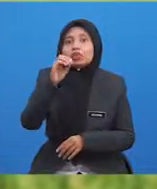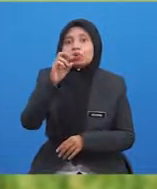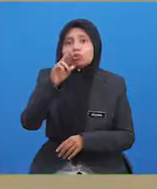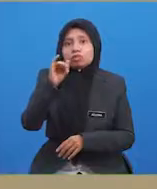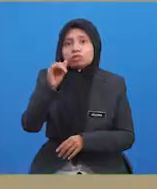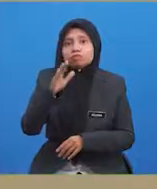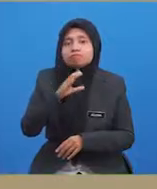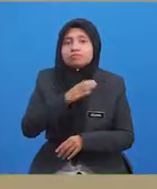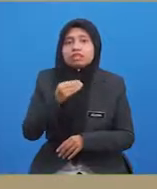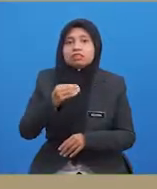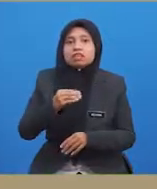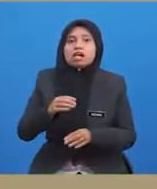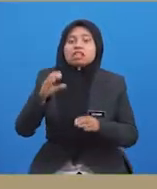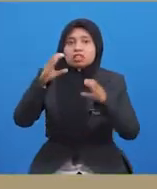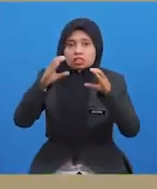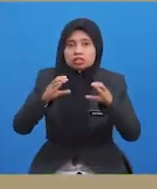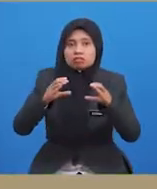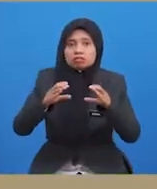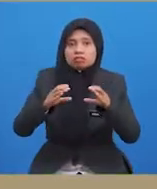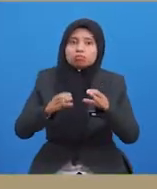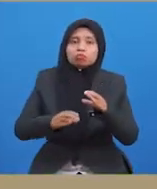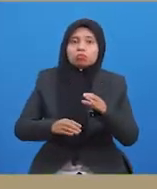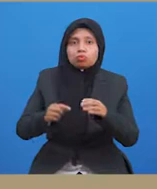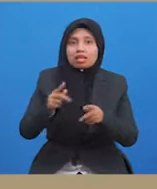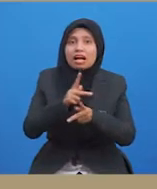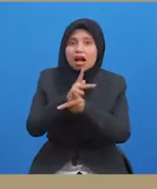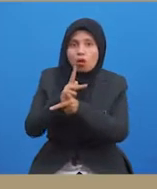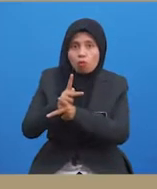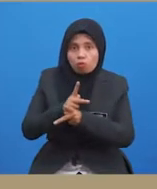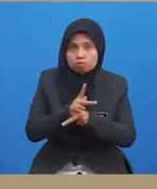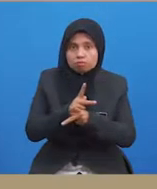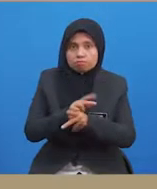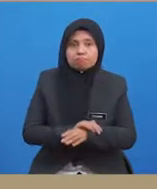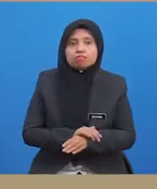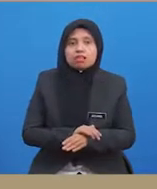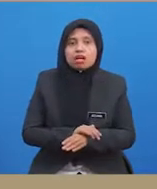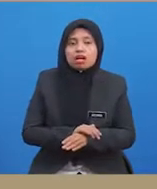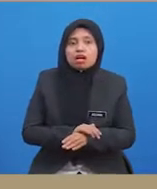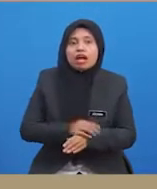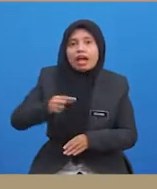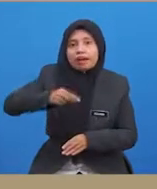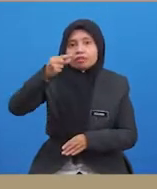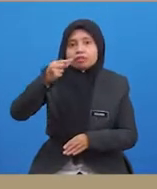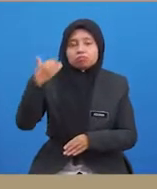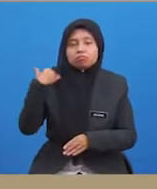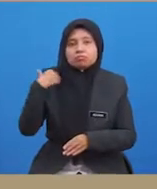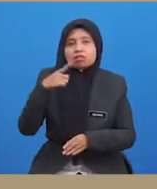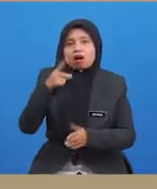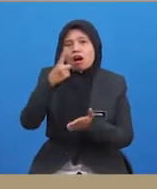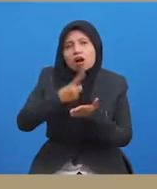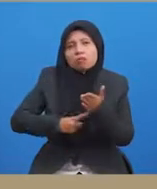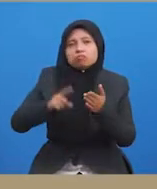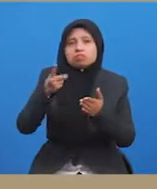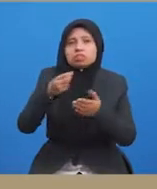mengatasi. Menurut Barron dan Richardson, keagresifan merupakan apa sahaja